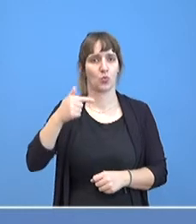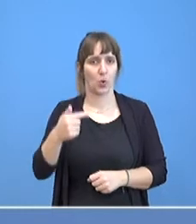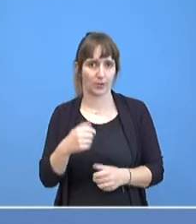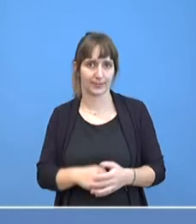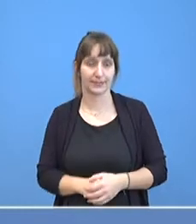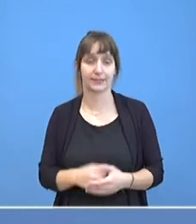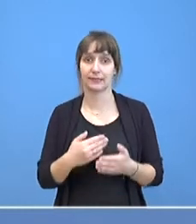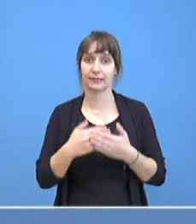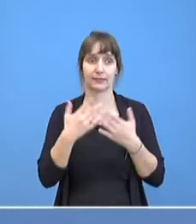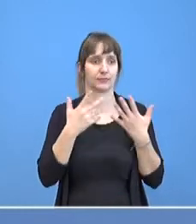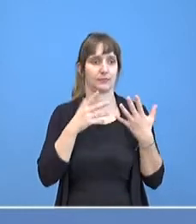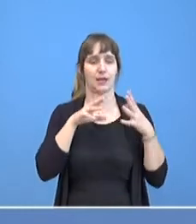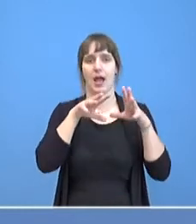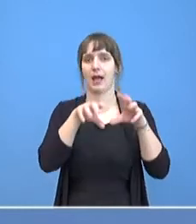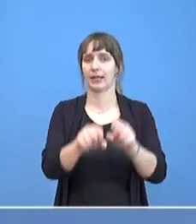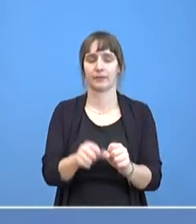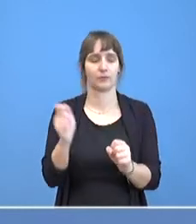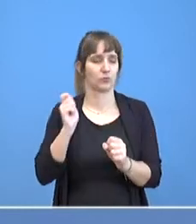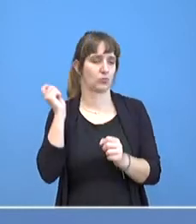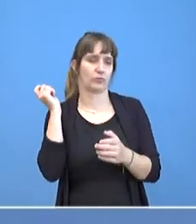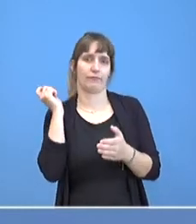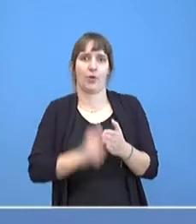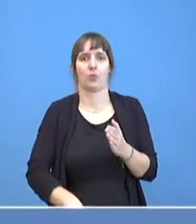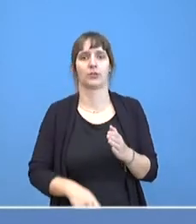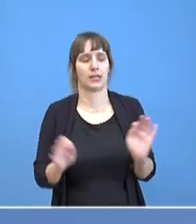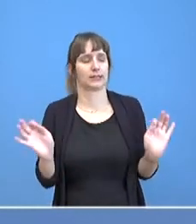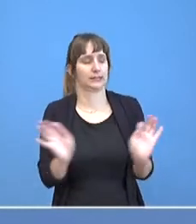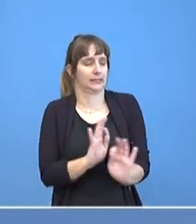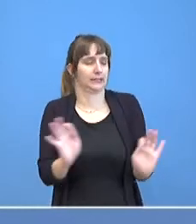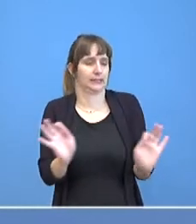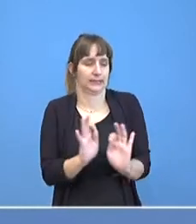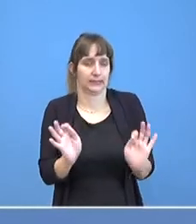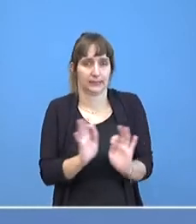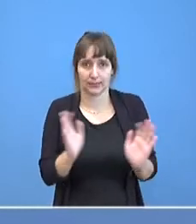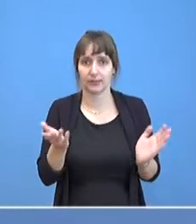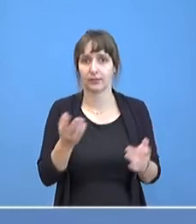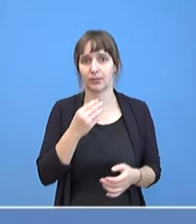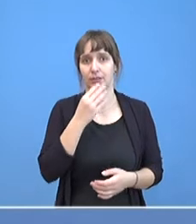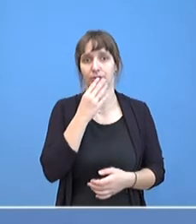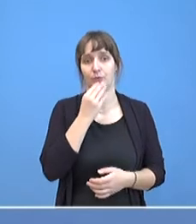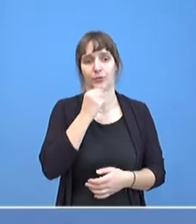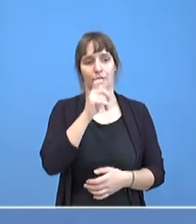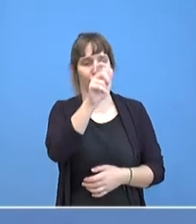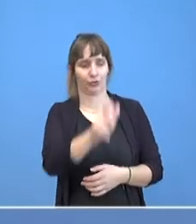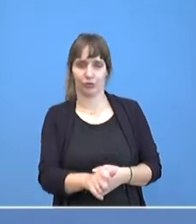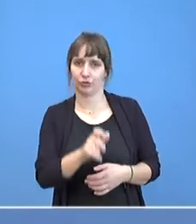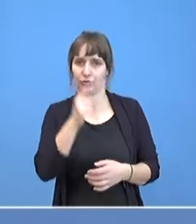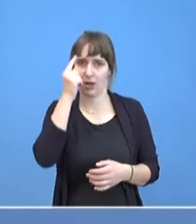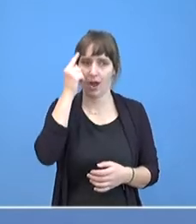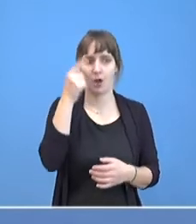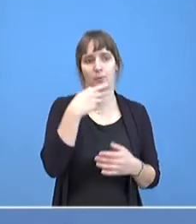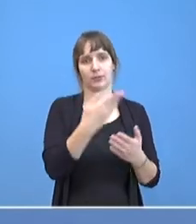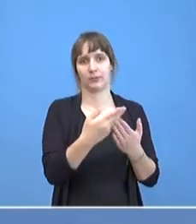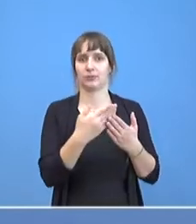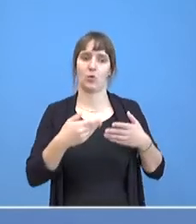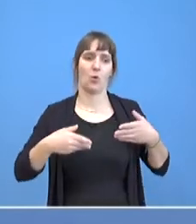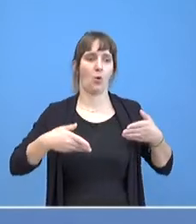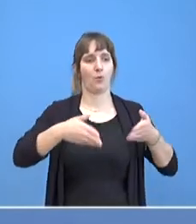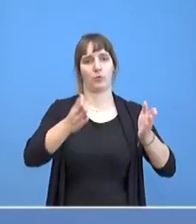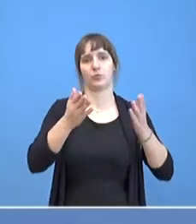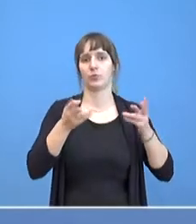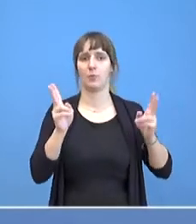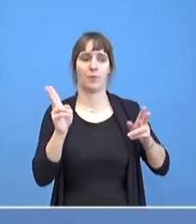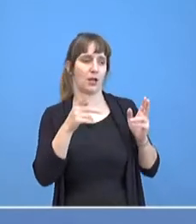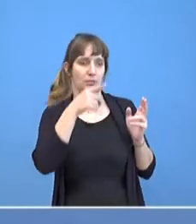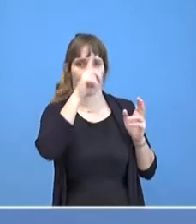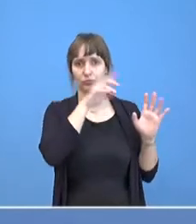das Schärfste. Es ist beschämend, dass ein Bürger jüdischen Glaubens auf offener Straße in Deutschland attackiert wird. Ich denke jetzt